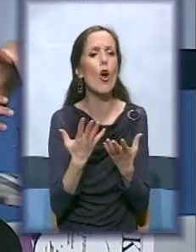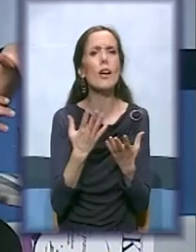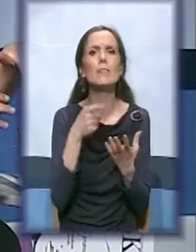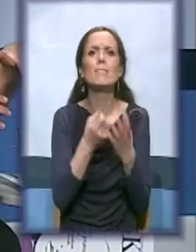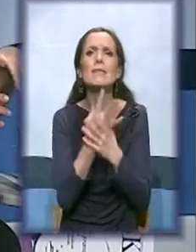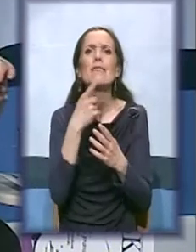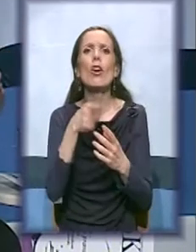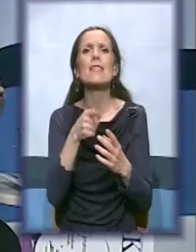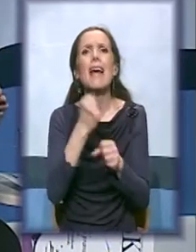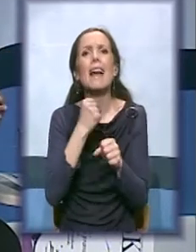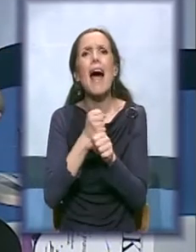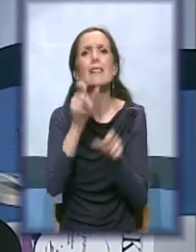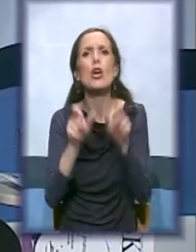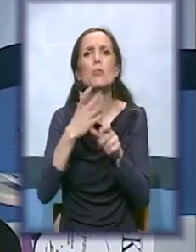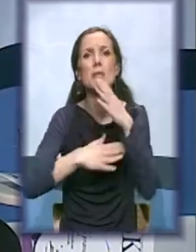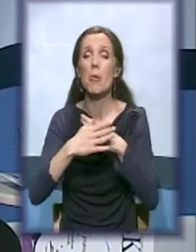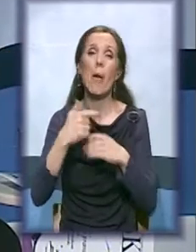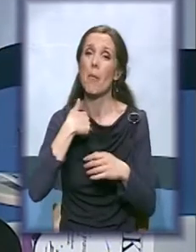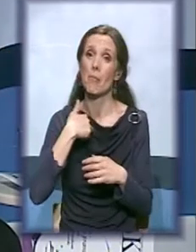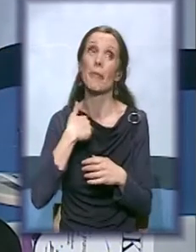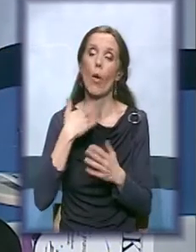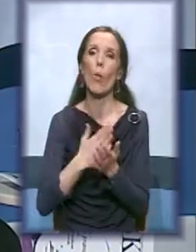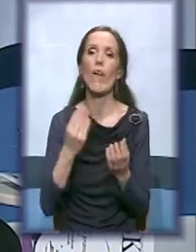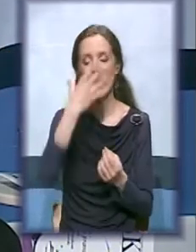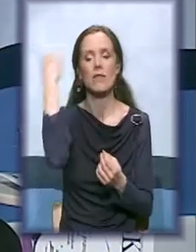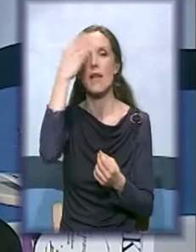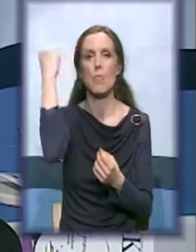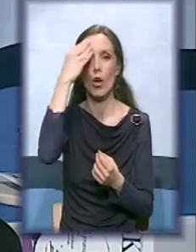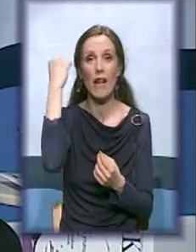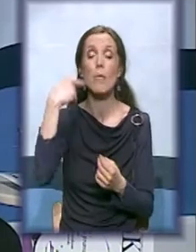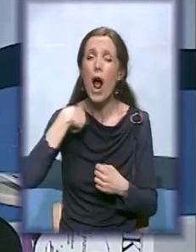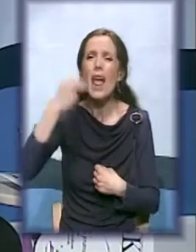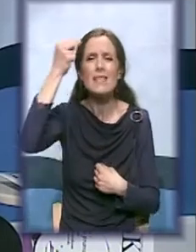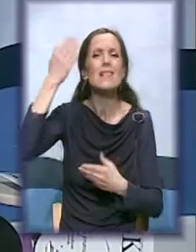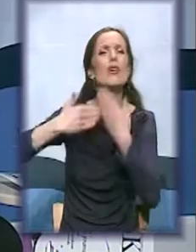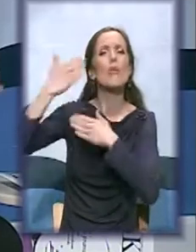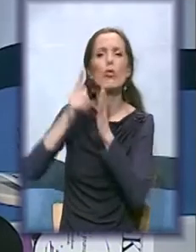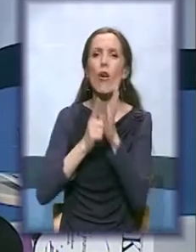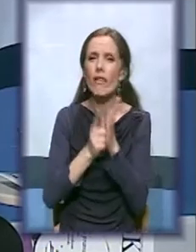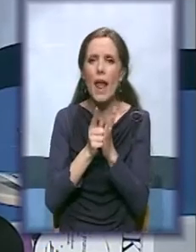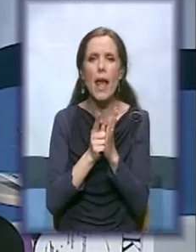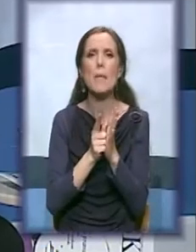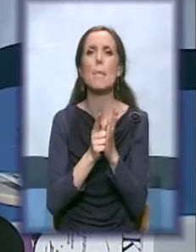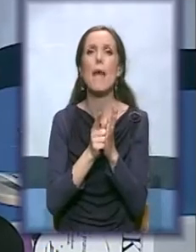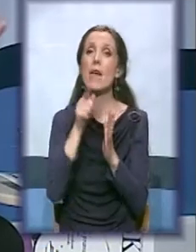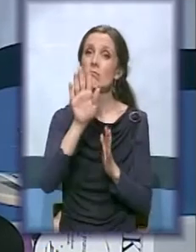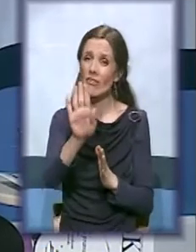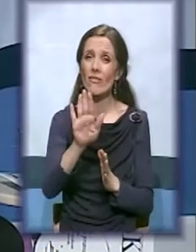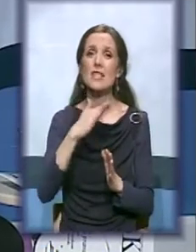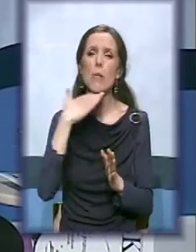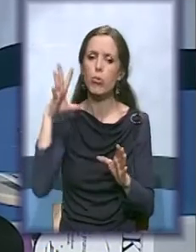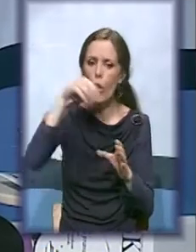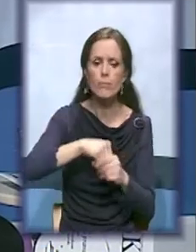Mi smo skloni da brzo sve zaboravimo. Ali ja se stvarno sećam tada velikog učešća i angažovanja kako vašeg,